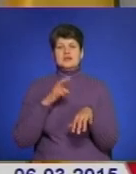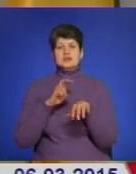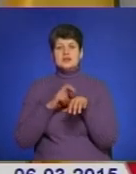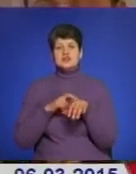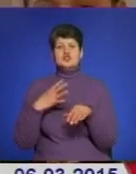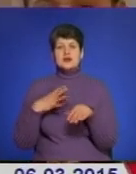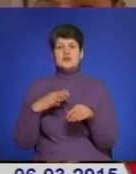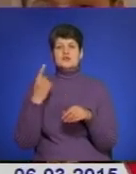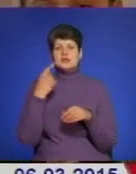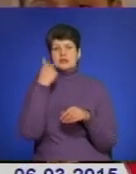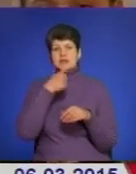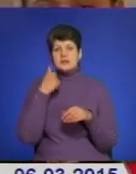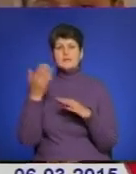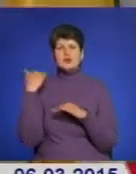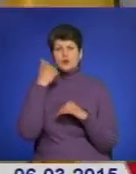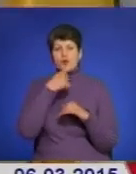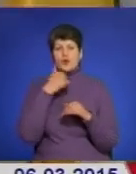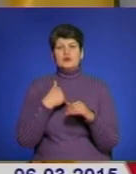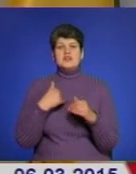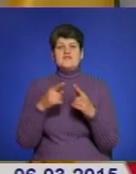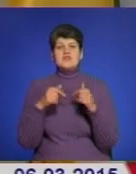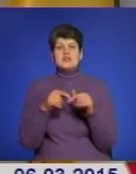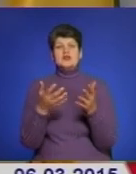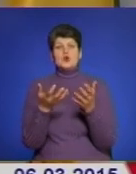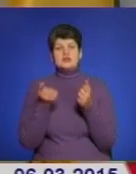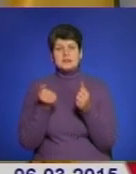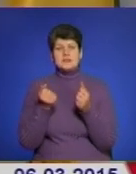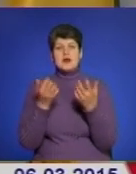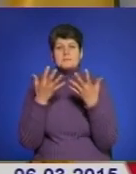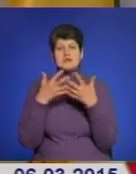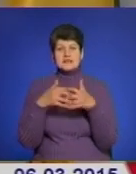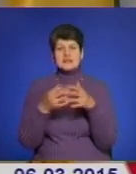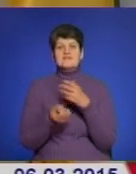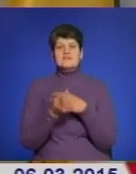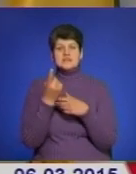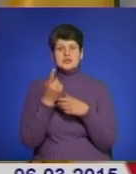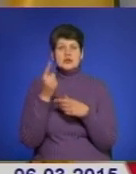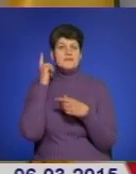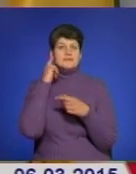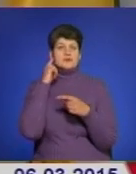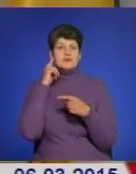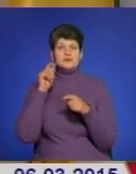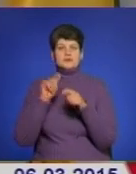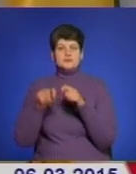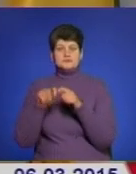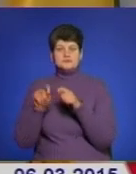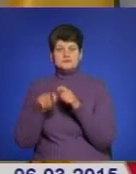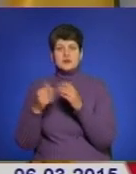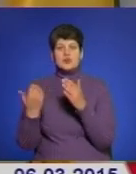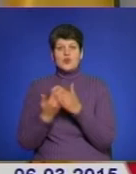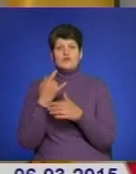майже рік. Минулого року наше відділення отримало апарат для визначення патології слуху у новонароджених. І